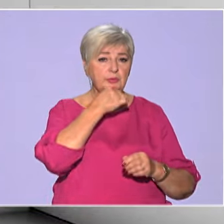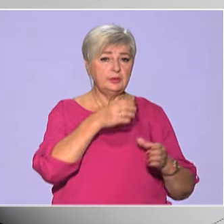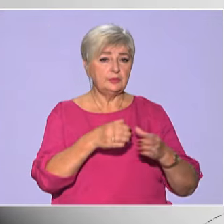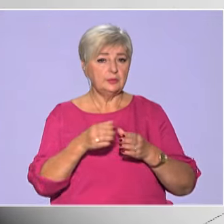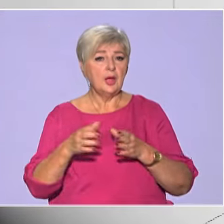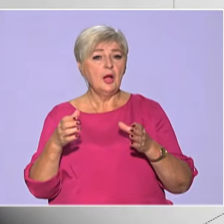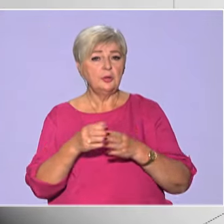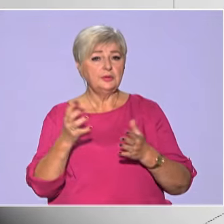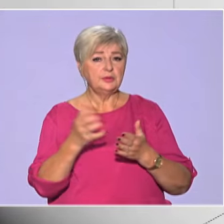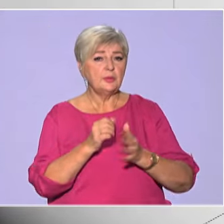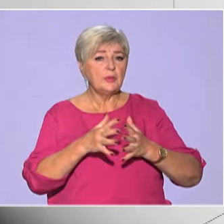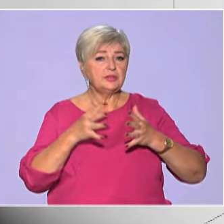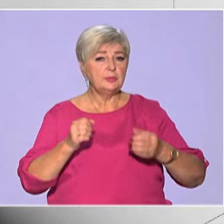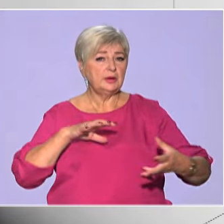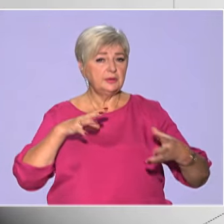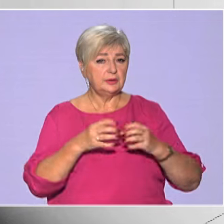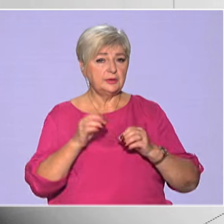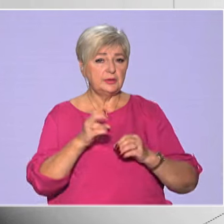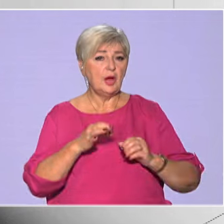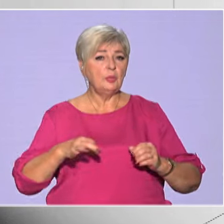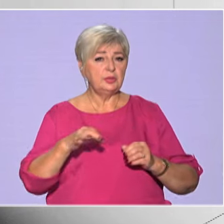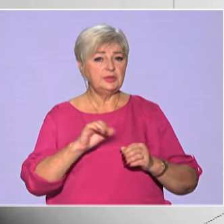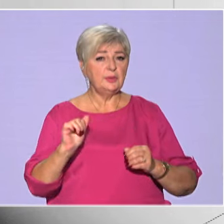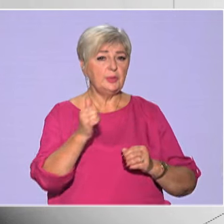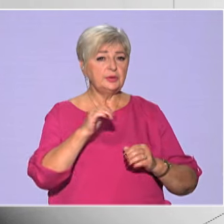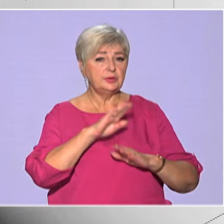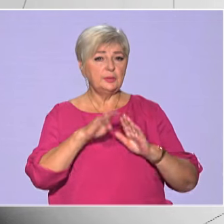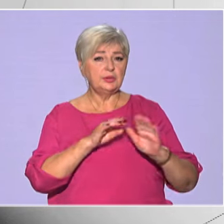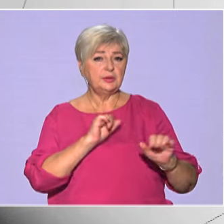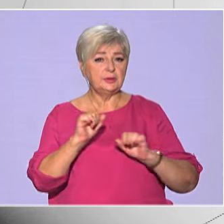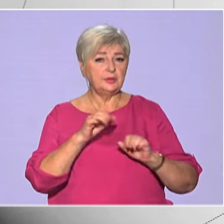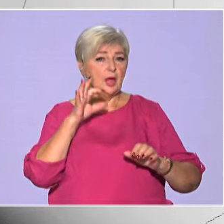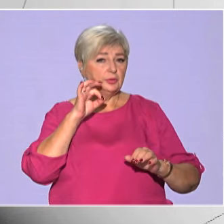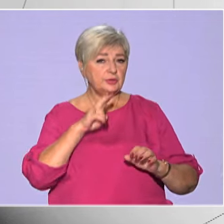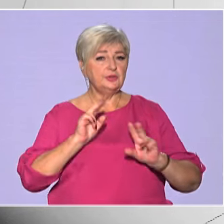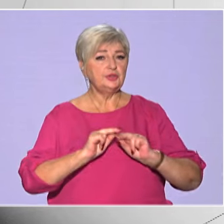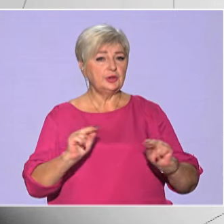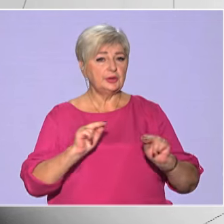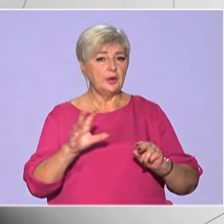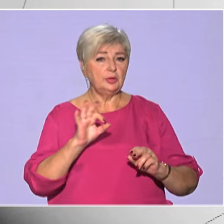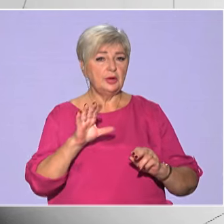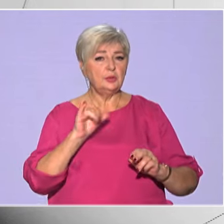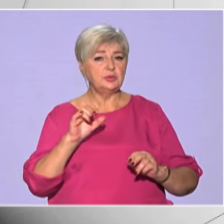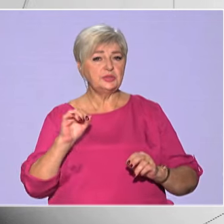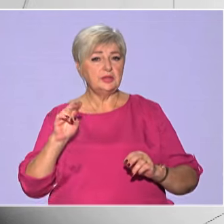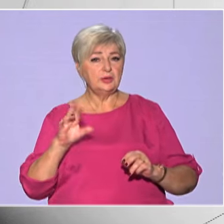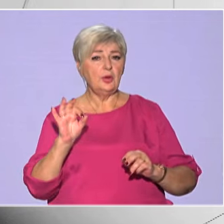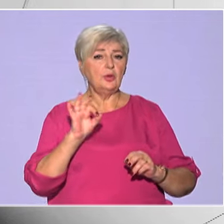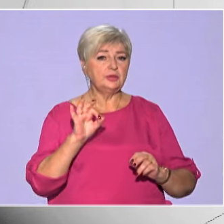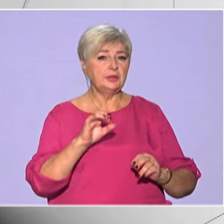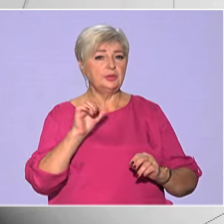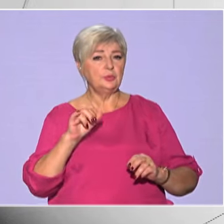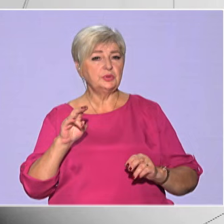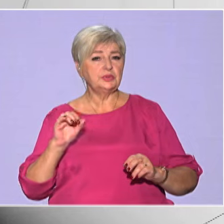Команди здобули максимальний результат на обласній першості під керівництвом досвідчених тренерів Олега Усенка та Оксани